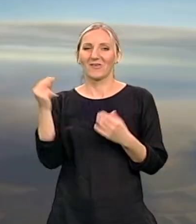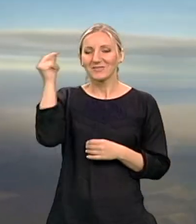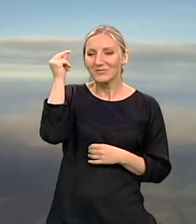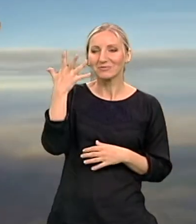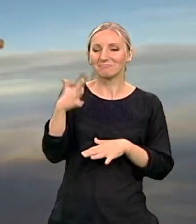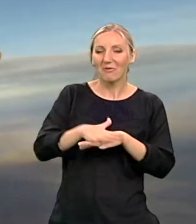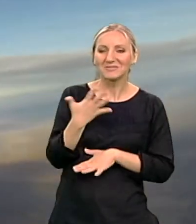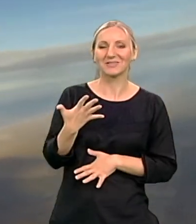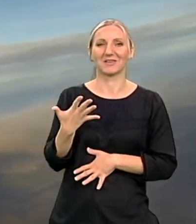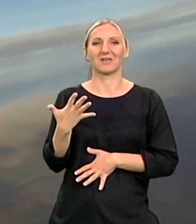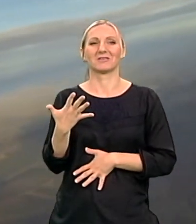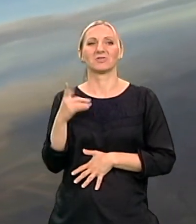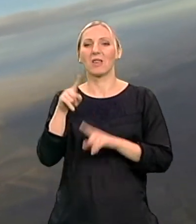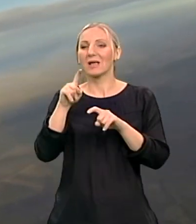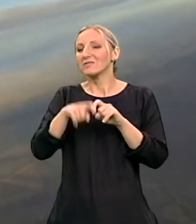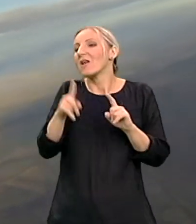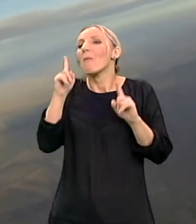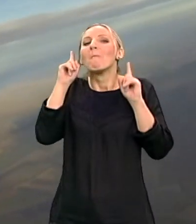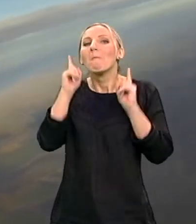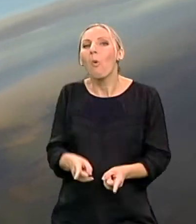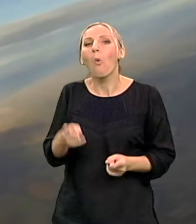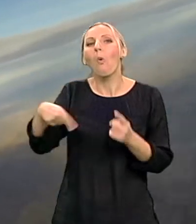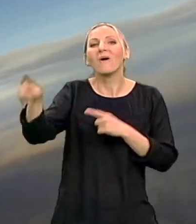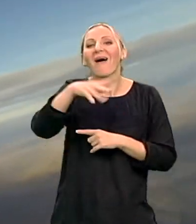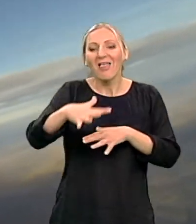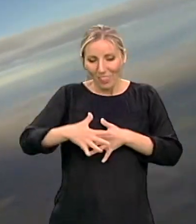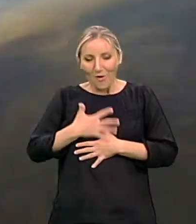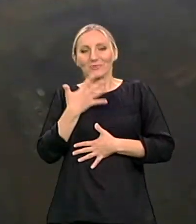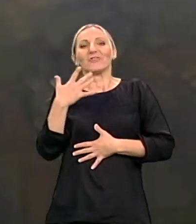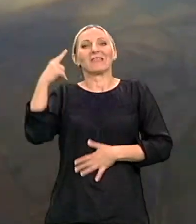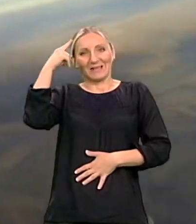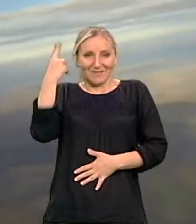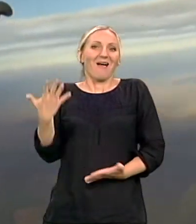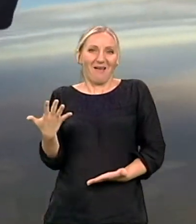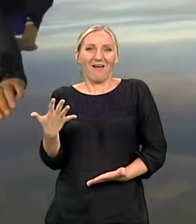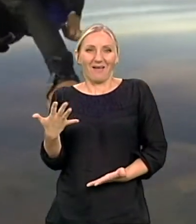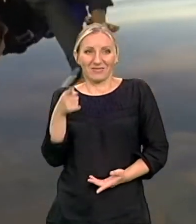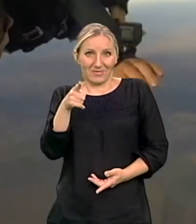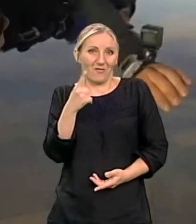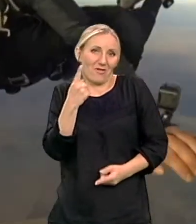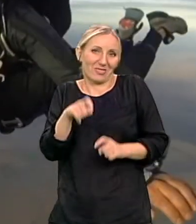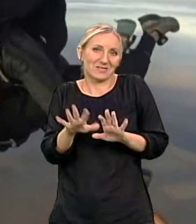prosto kažem neke stvari u životu morate doživjeti da znate kako je i ovo jeste jedna od tih stvari.